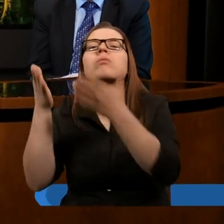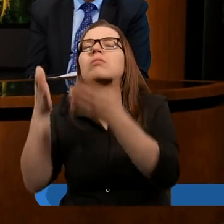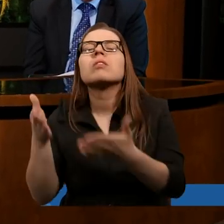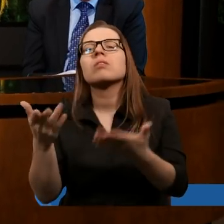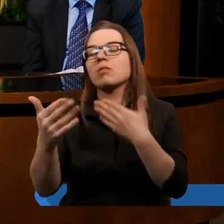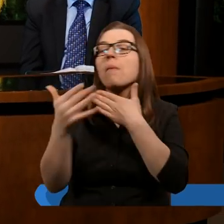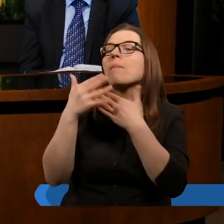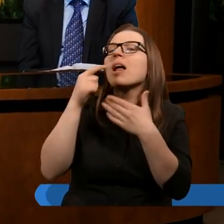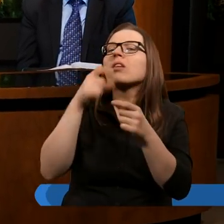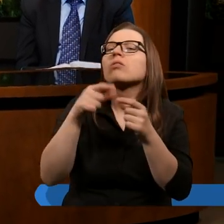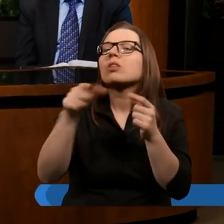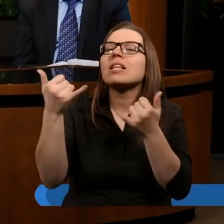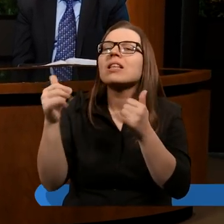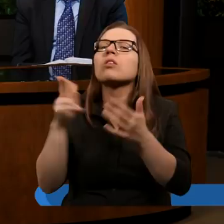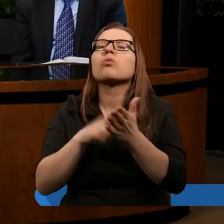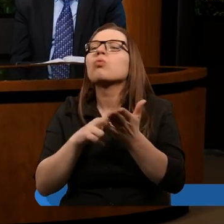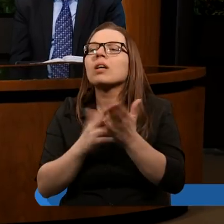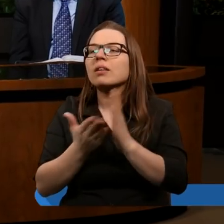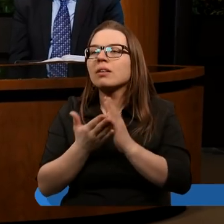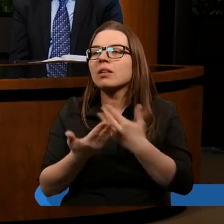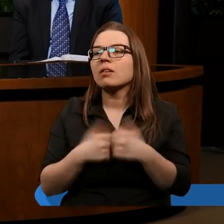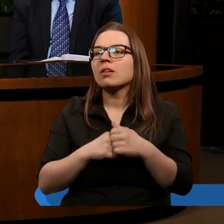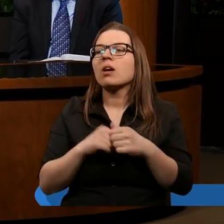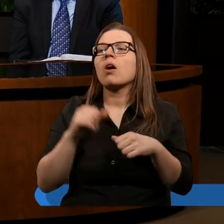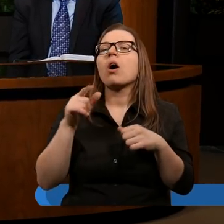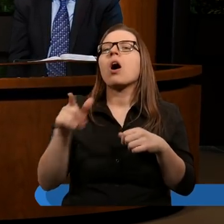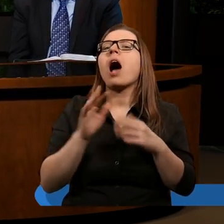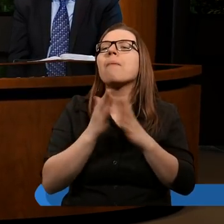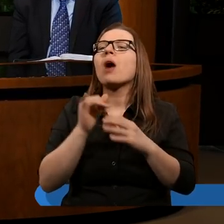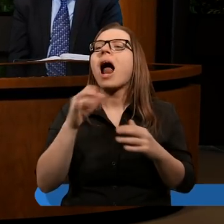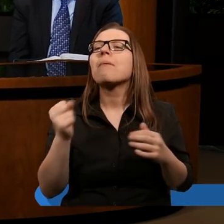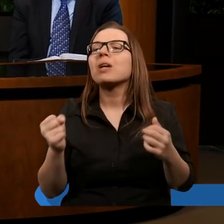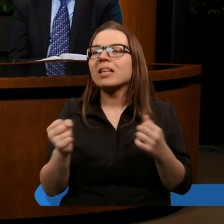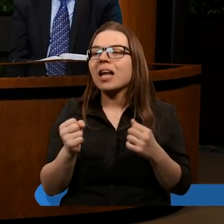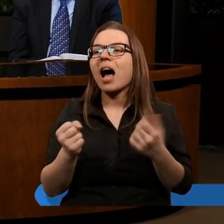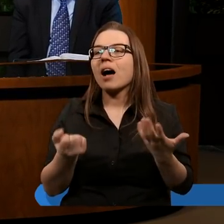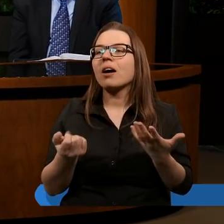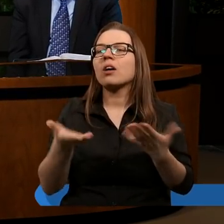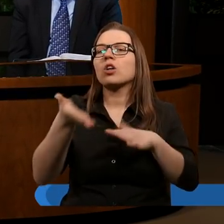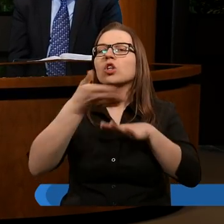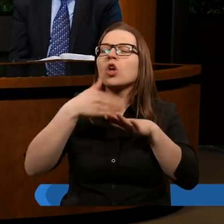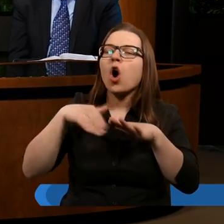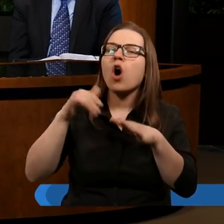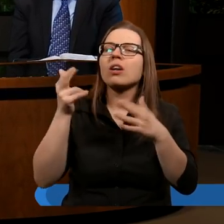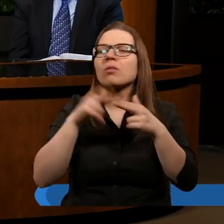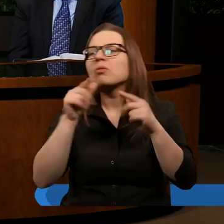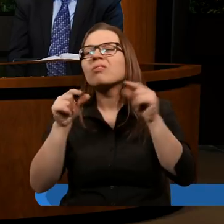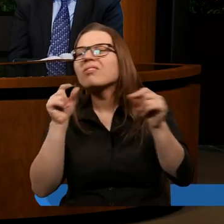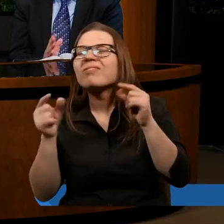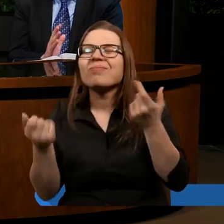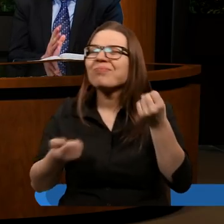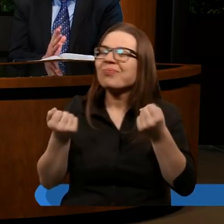najbliższy z rozdziałów Księgi Apokalipsy? Trudno wybrać i wskazać